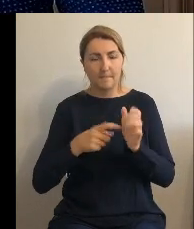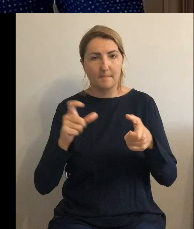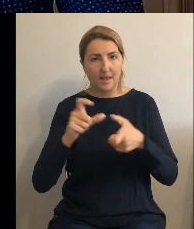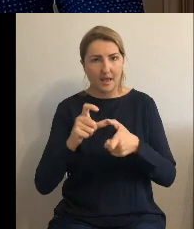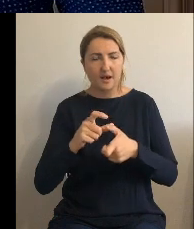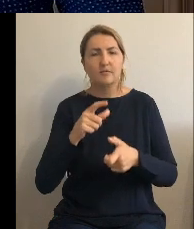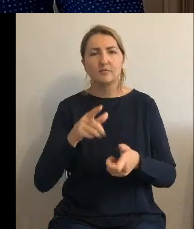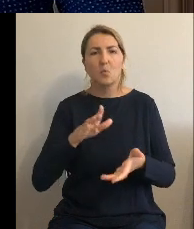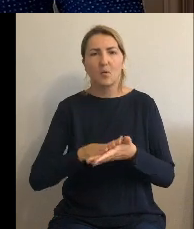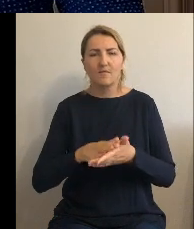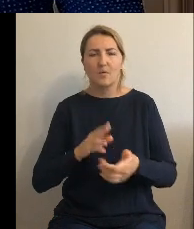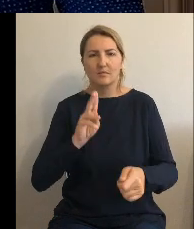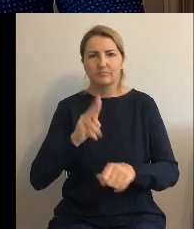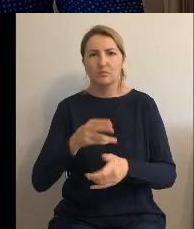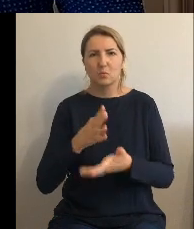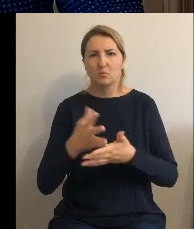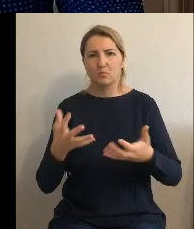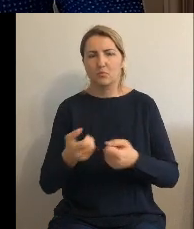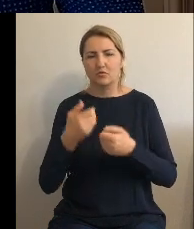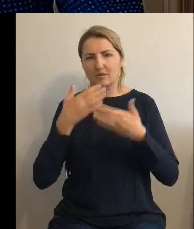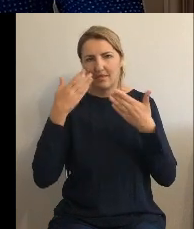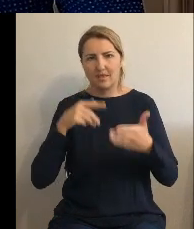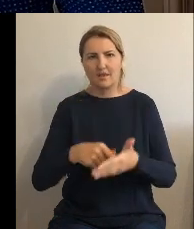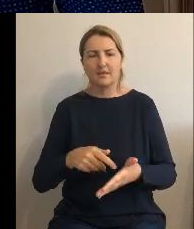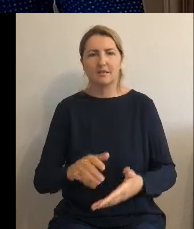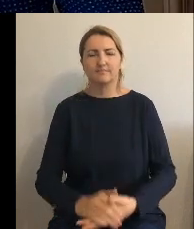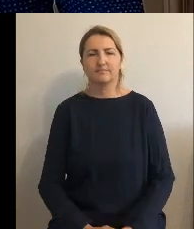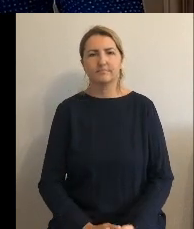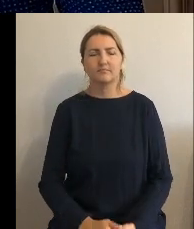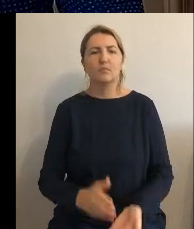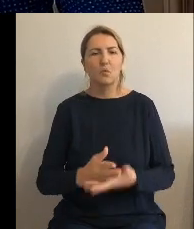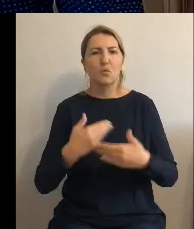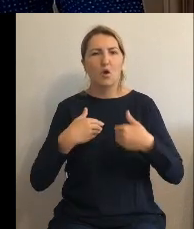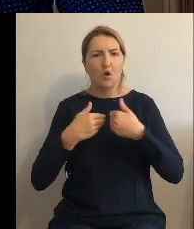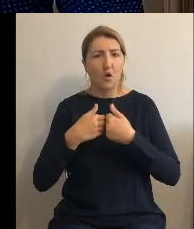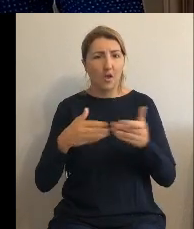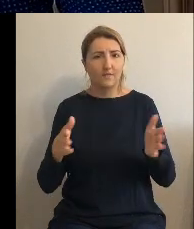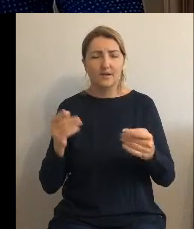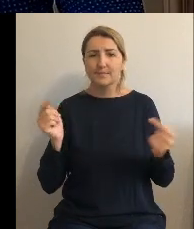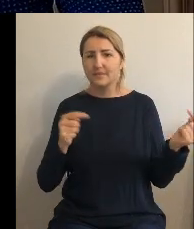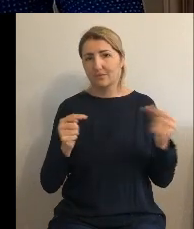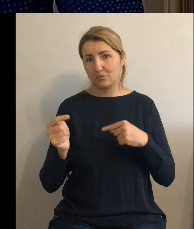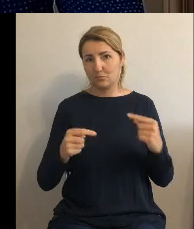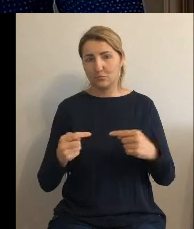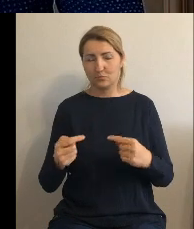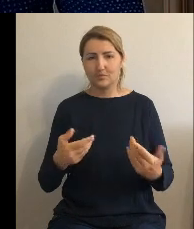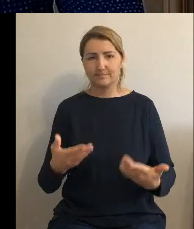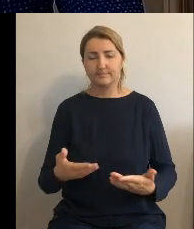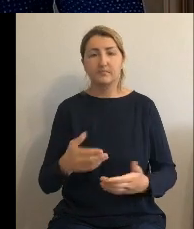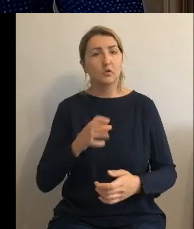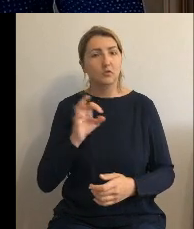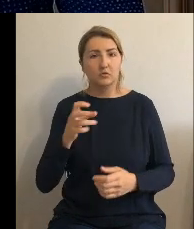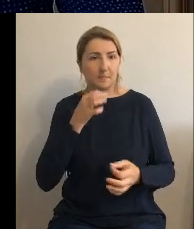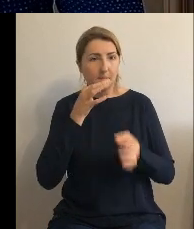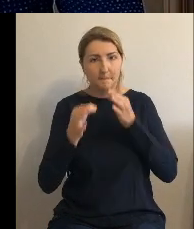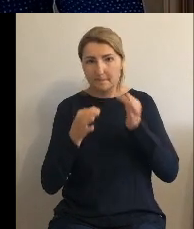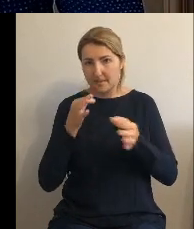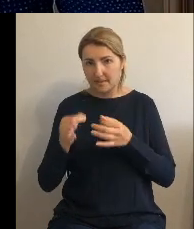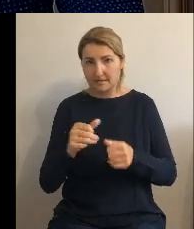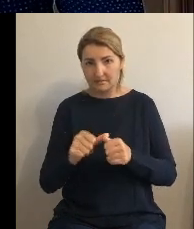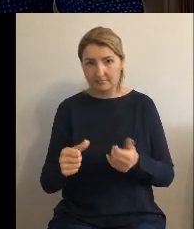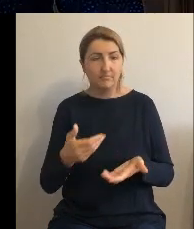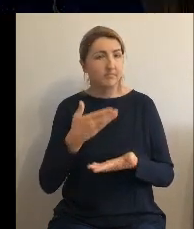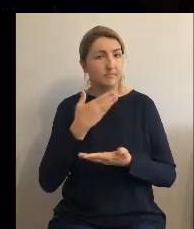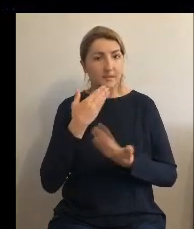dniem podjęcia. Otwieram dyskusję do odczytanego projektu uchwały. są jakieś zapytania? Jeśli nie ma